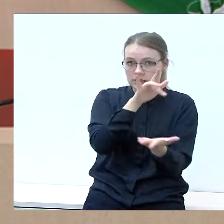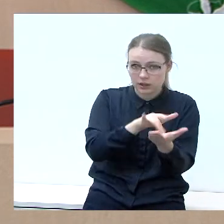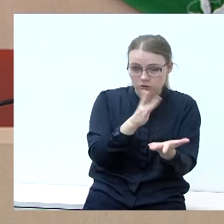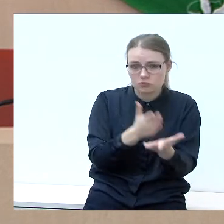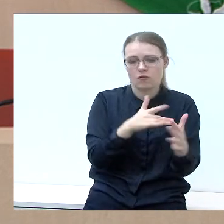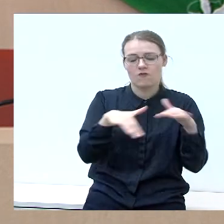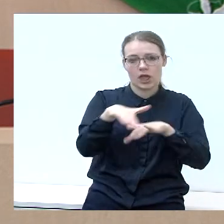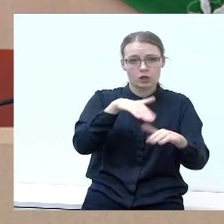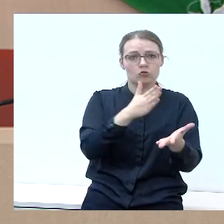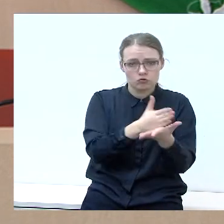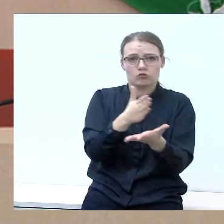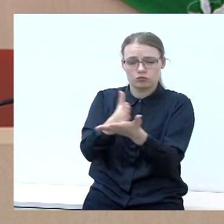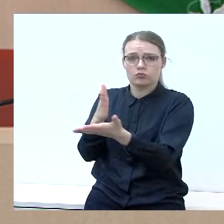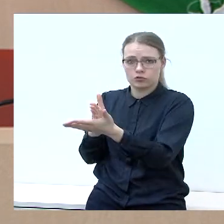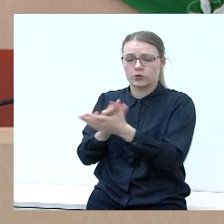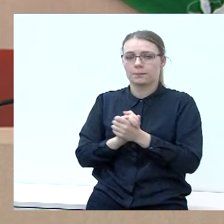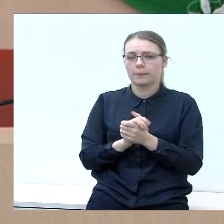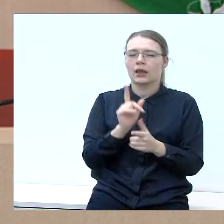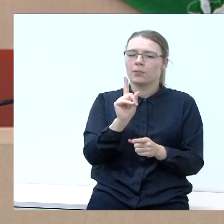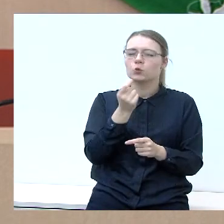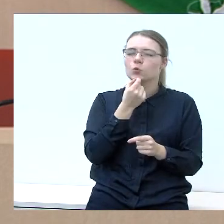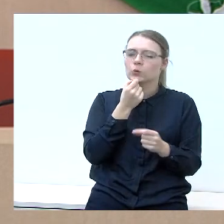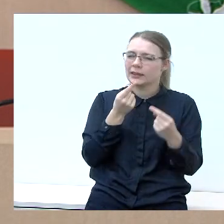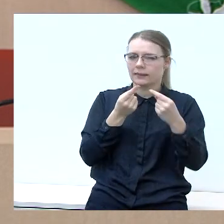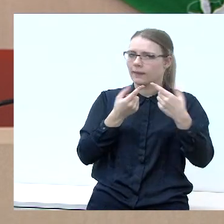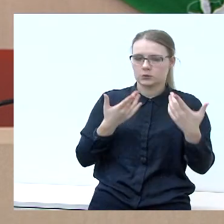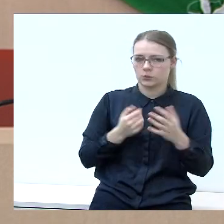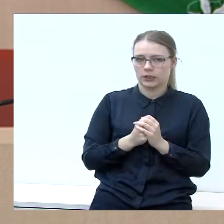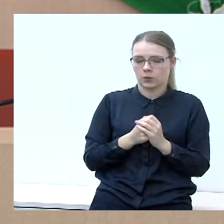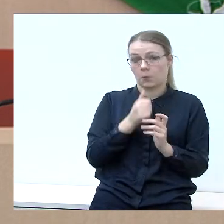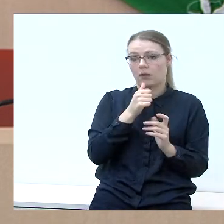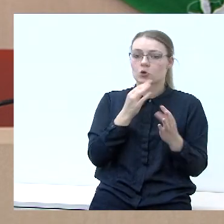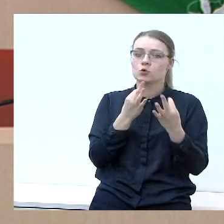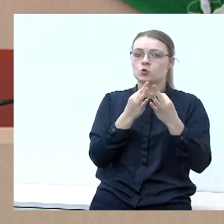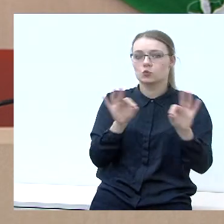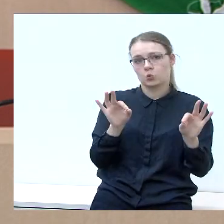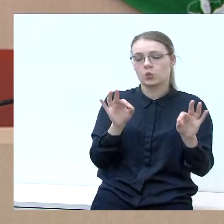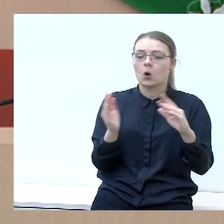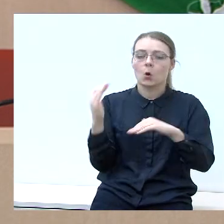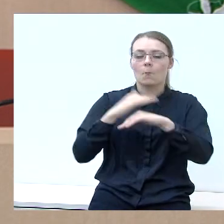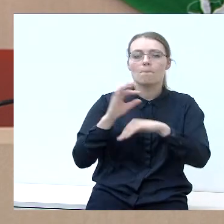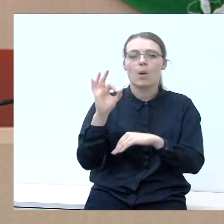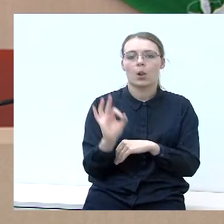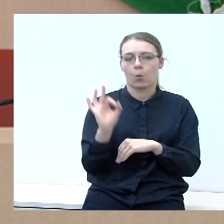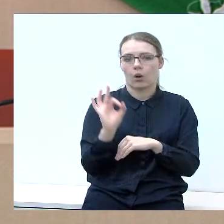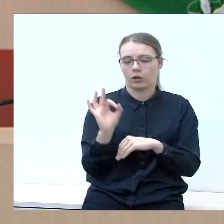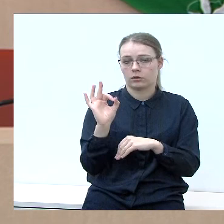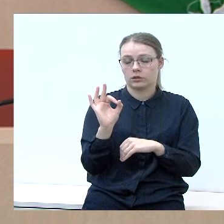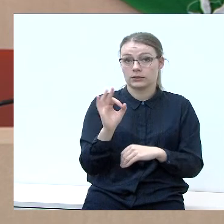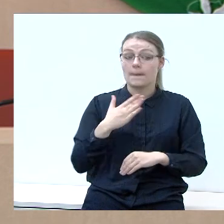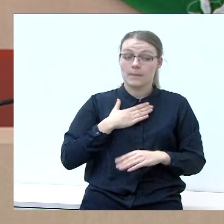veikla. Tačiau negaliu sutikti su tuo, kai yra siūloma kompensuoti palūkanas. Mes siūlom